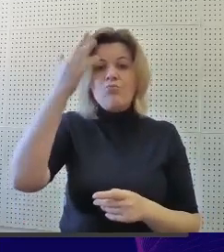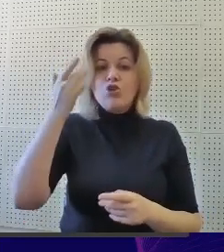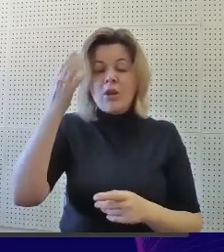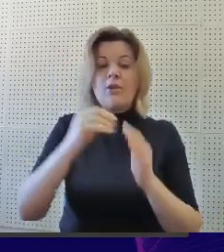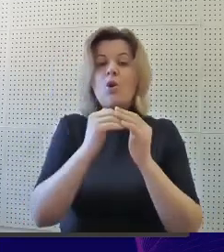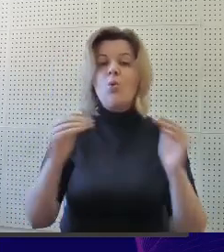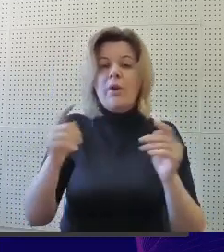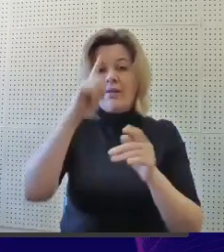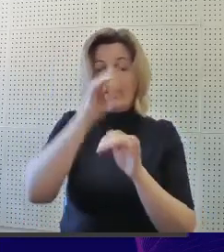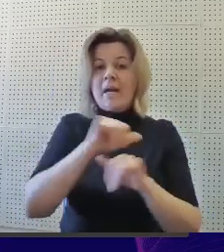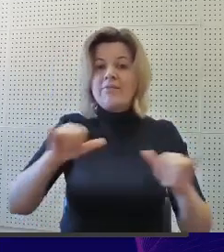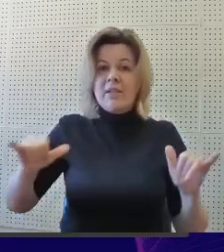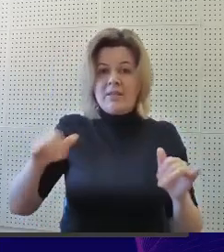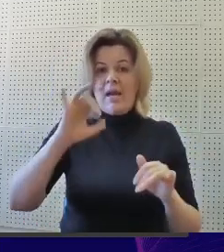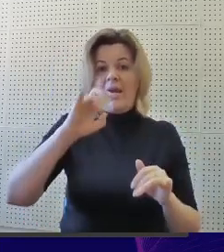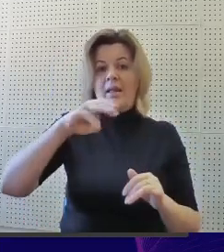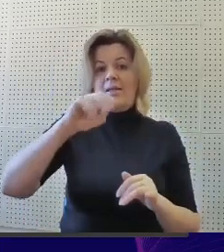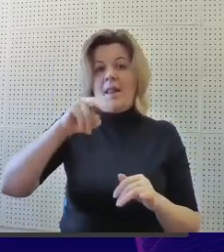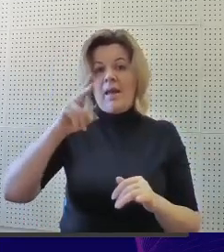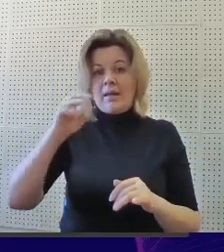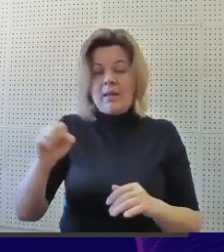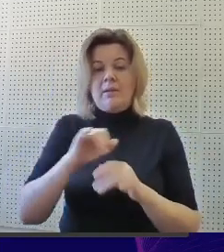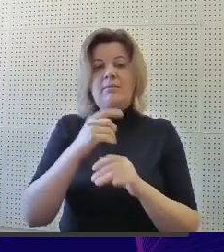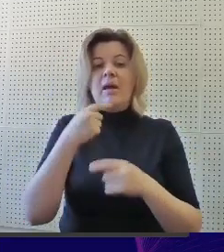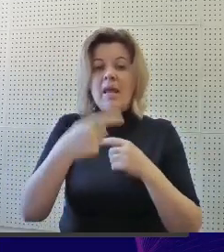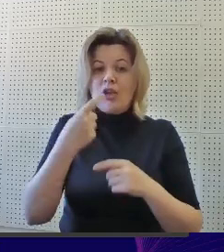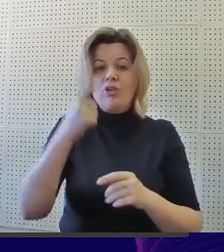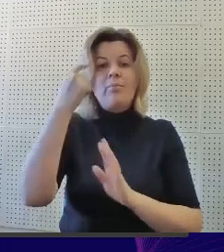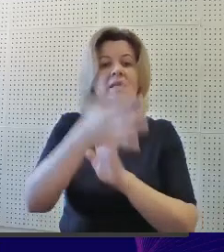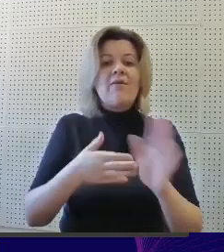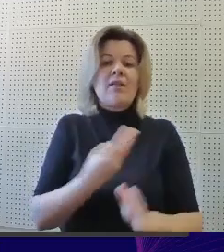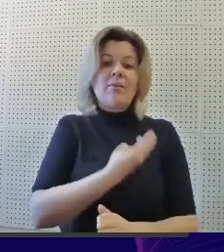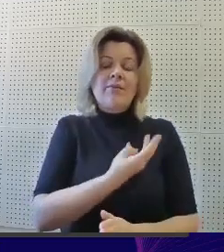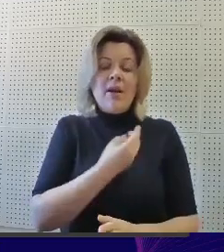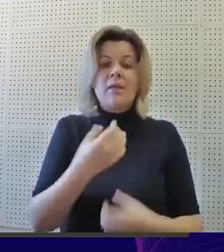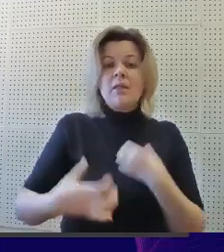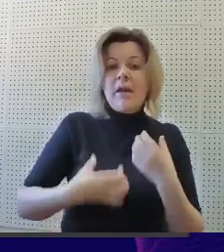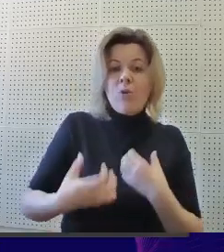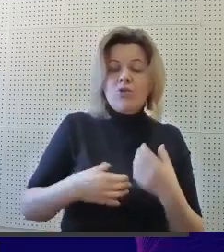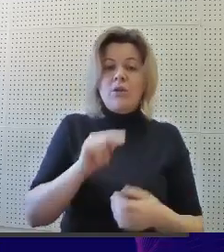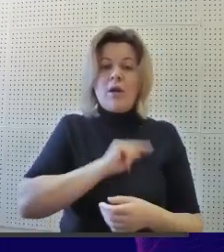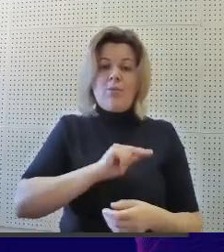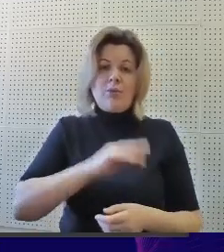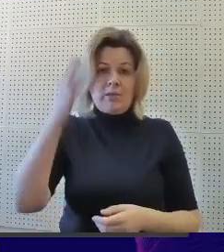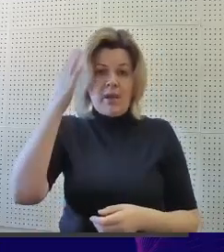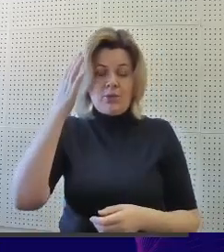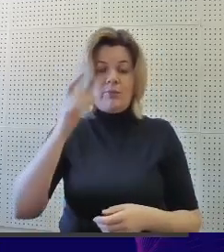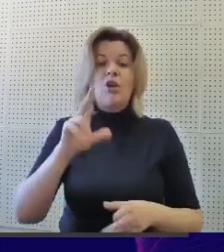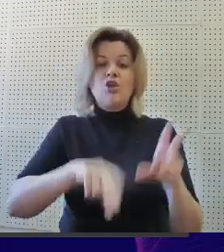уровень развития интеллекта, речи, познавательной мотивации, тревожности и работоспособности.